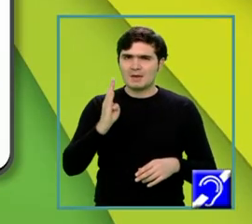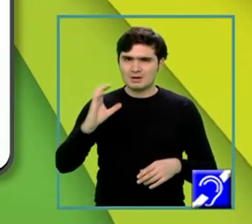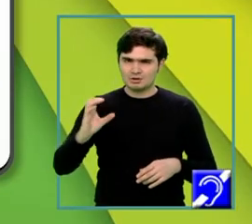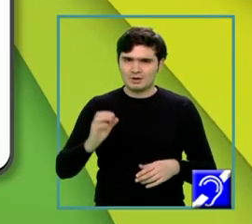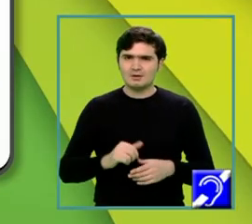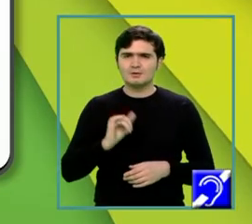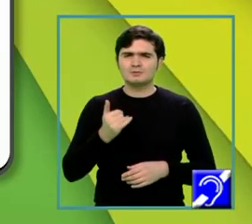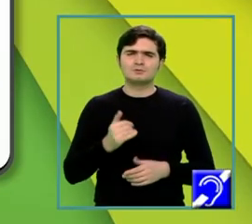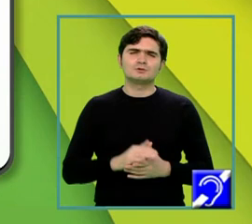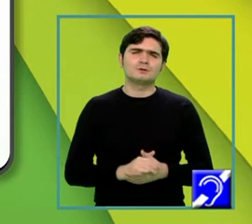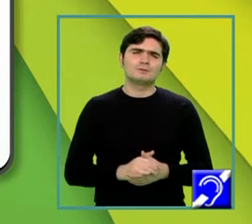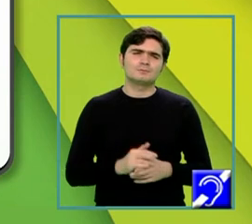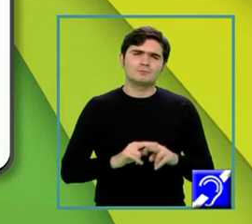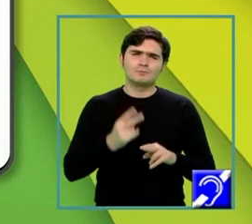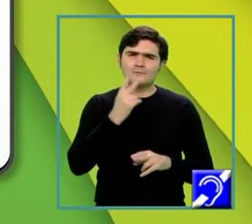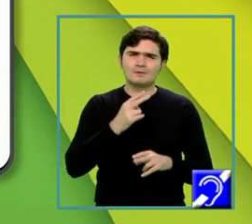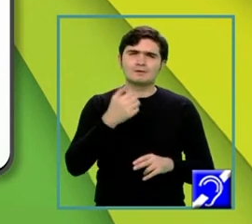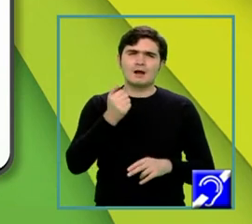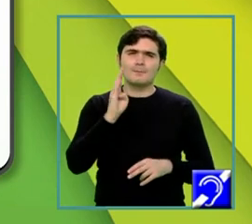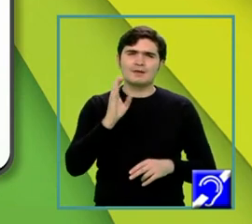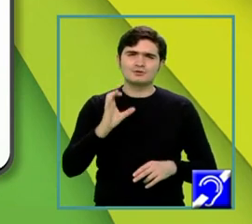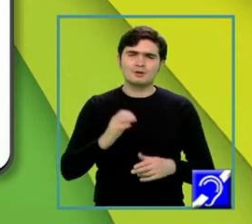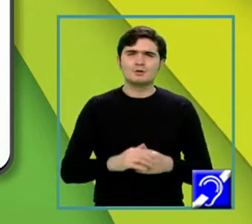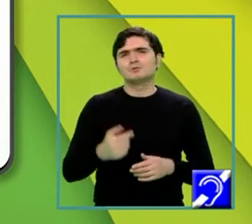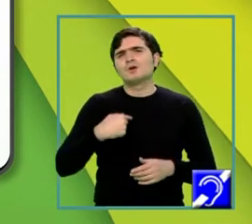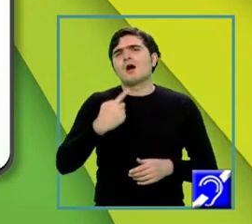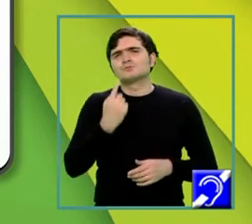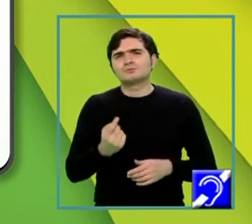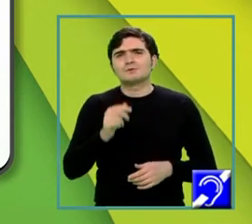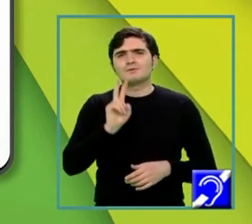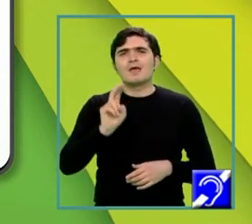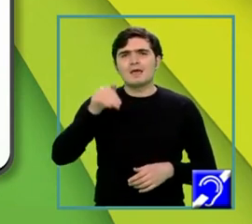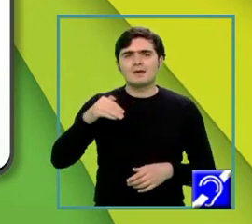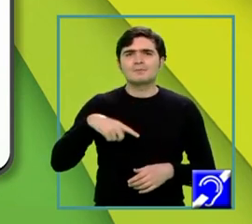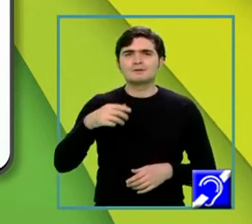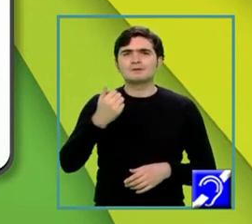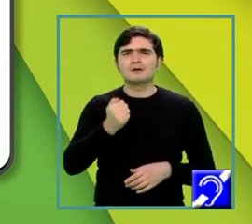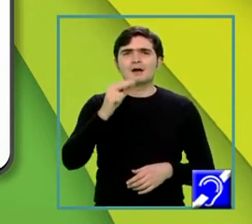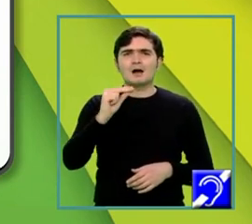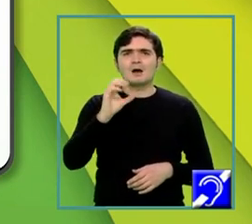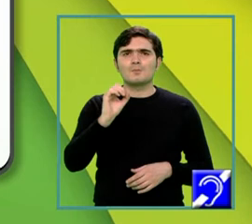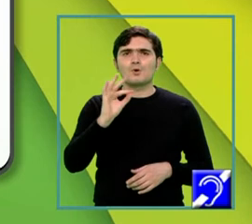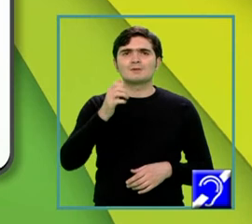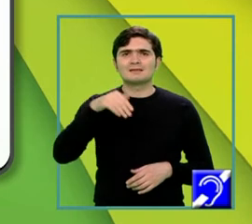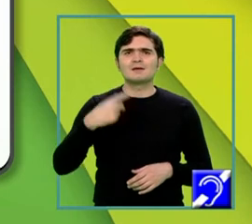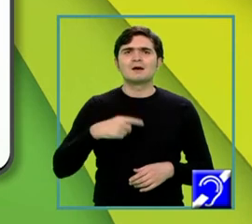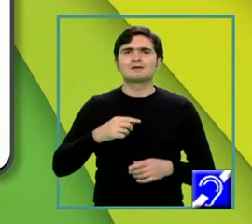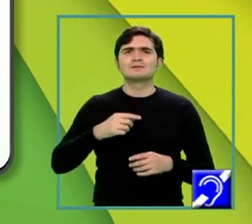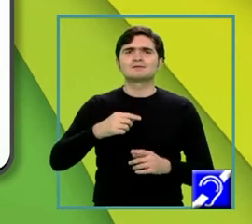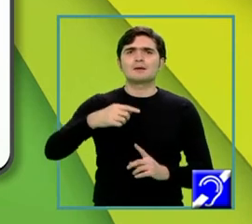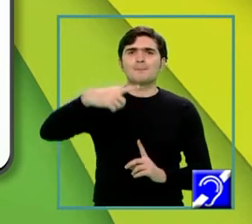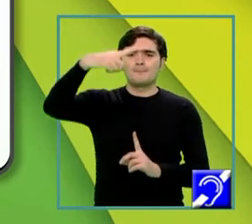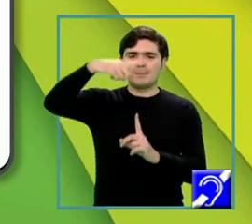planul ABC. Și atunci am zis că VM, fiind apotema piramidei, ea este perpendiculară pe